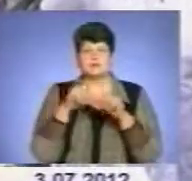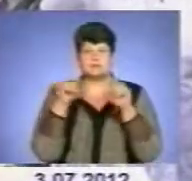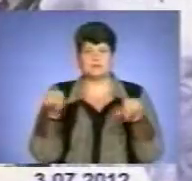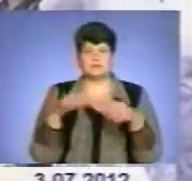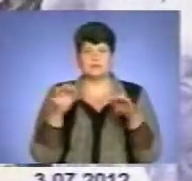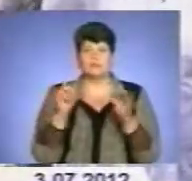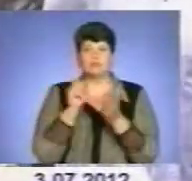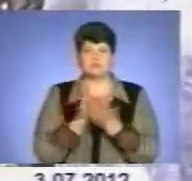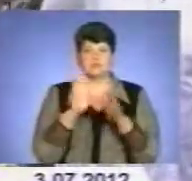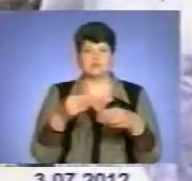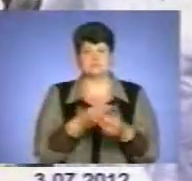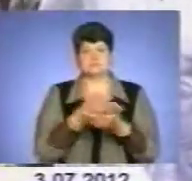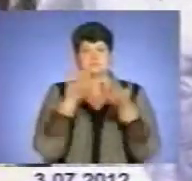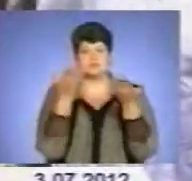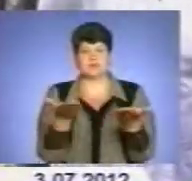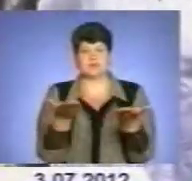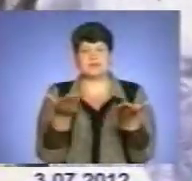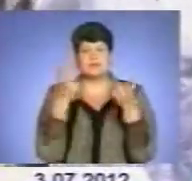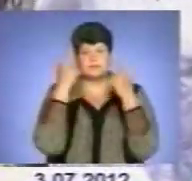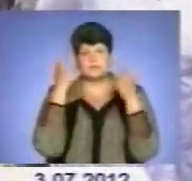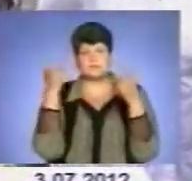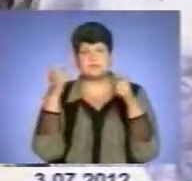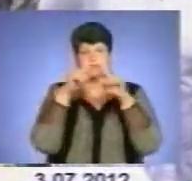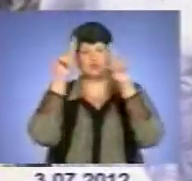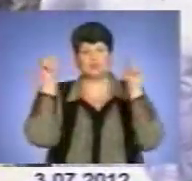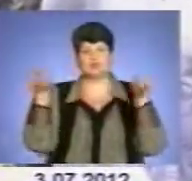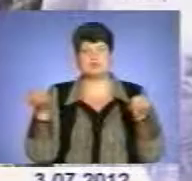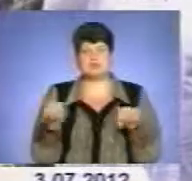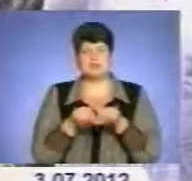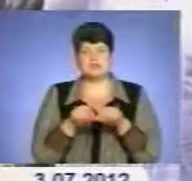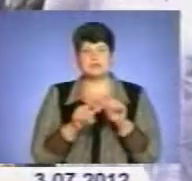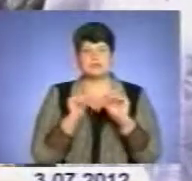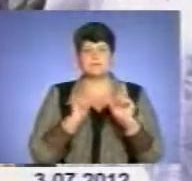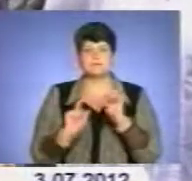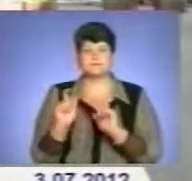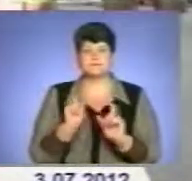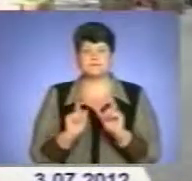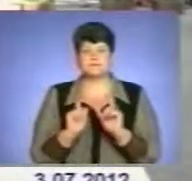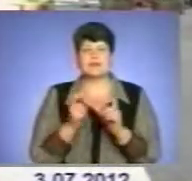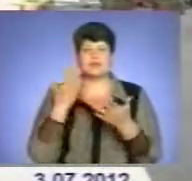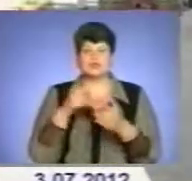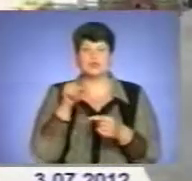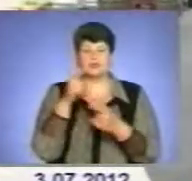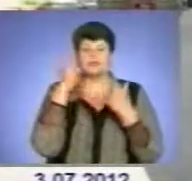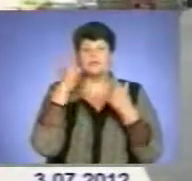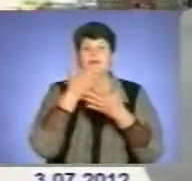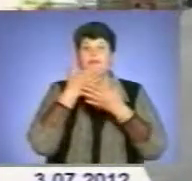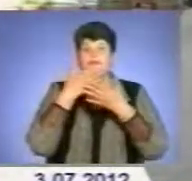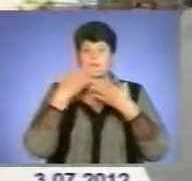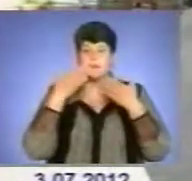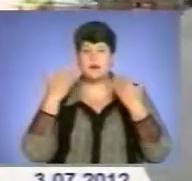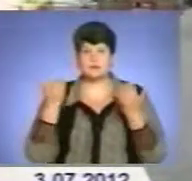відкритому доступі, наприклад, на інформаційному стенді вищого навчального закладу. Якщо такої інформації